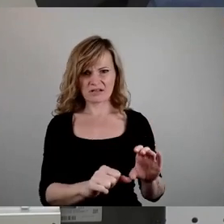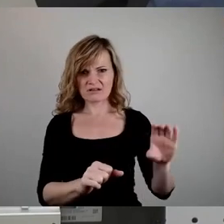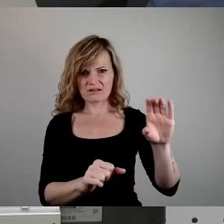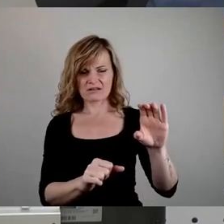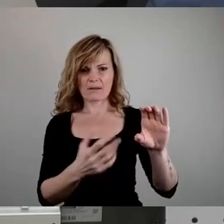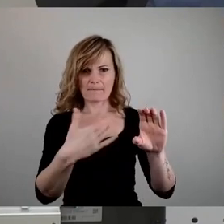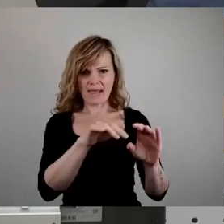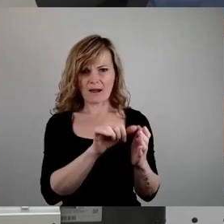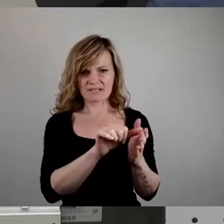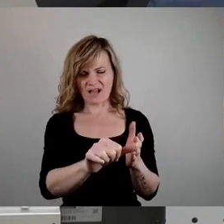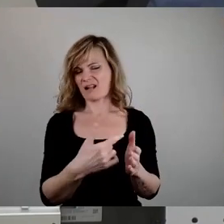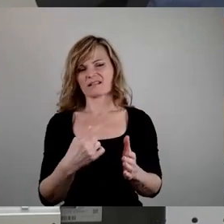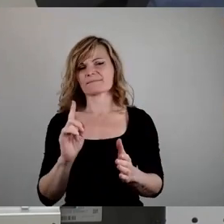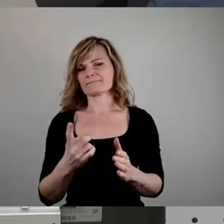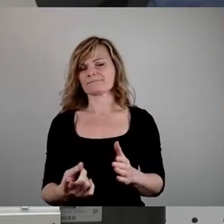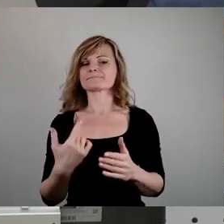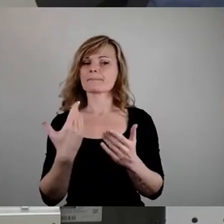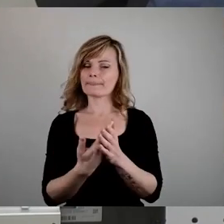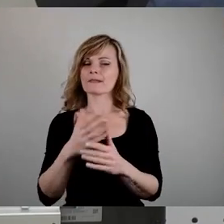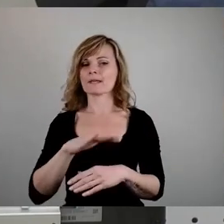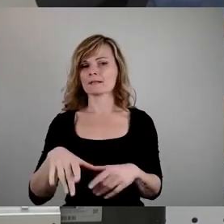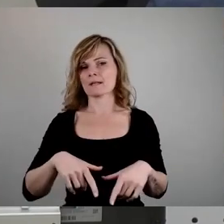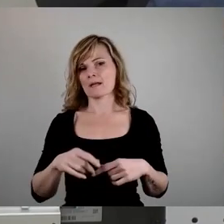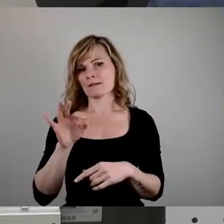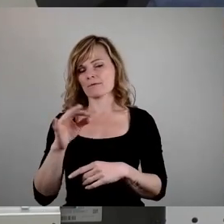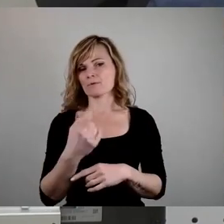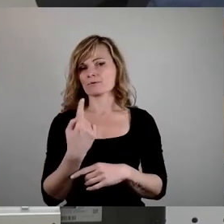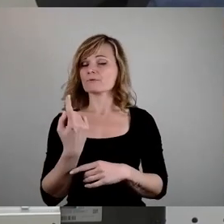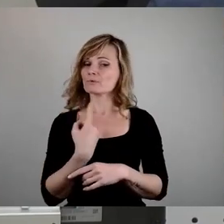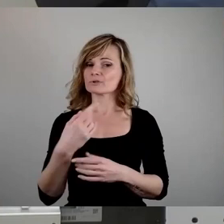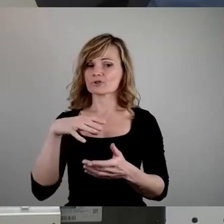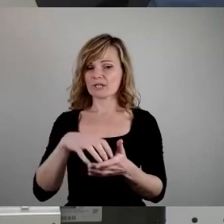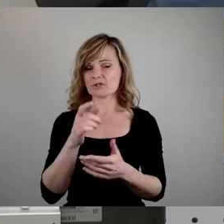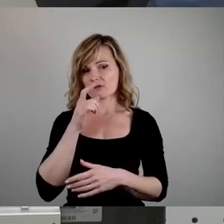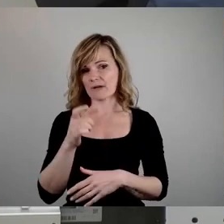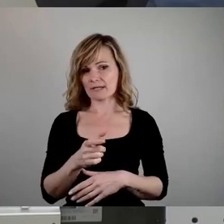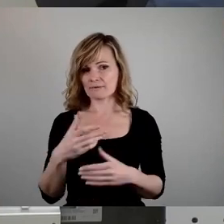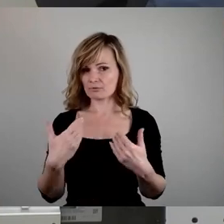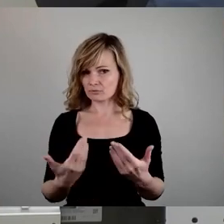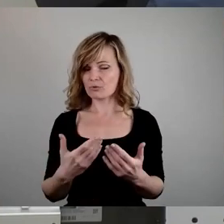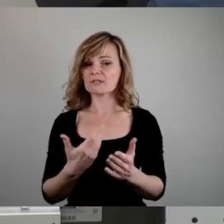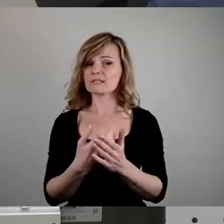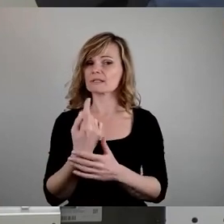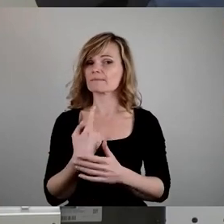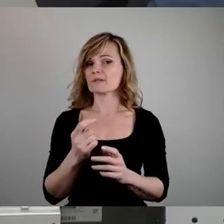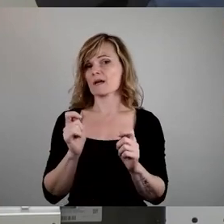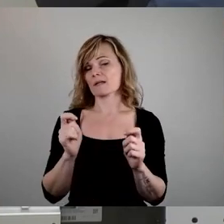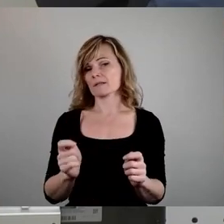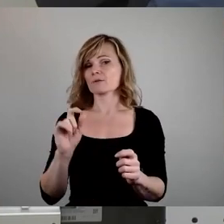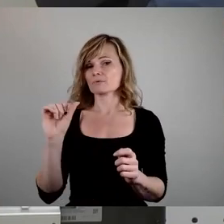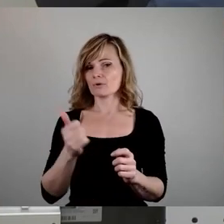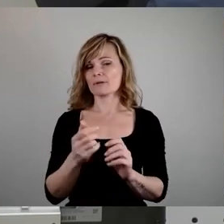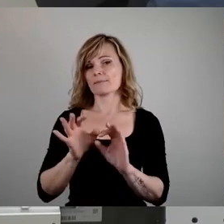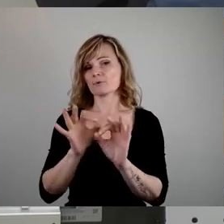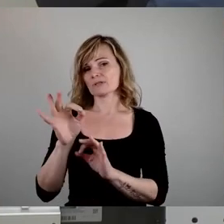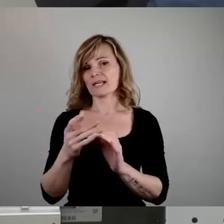konsequent sein, was die Kitas angeht. für uns ist das eine städtische Verantwortung, deswegen beantragen wir hier nochmals den Prozentsatz, den